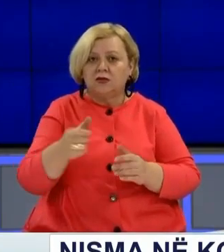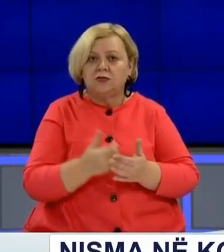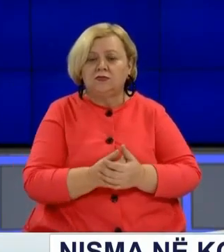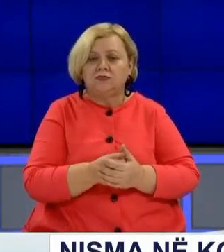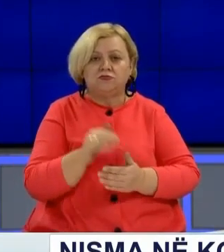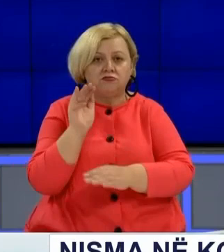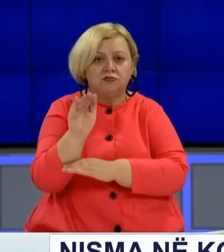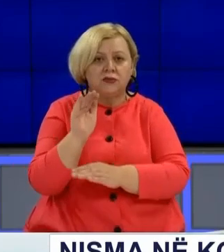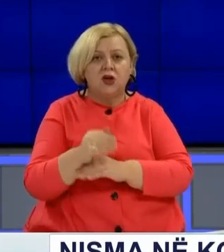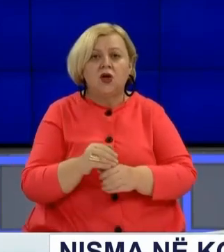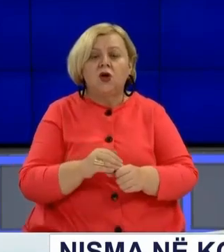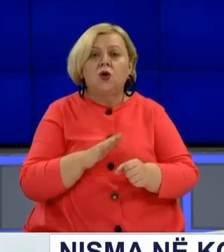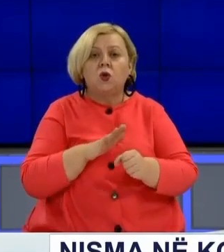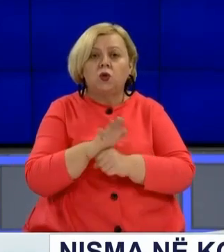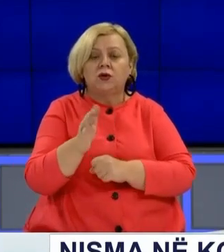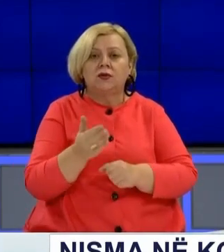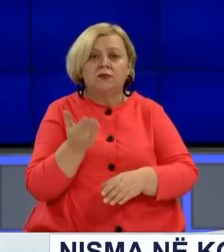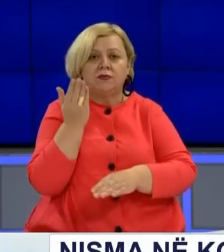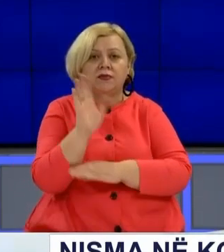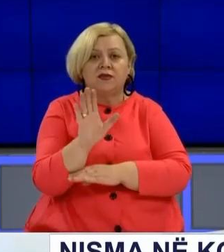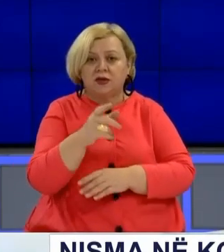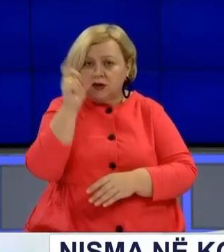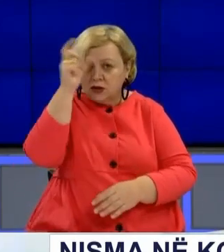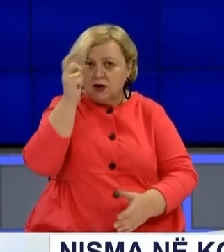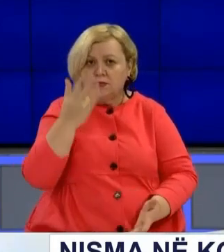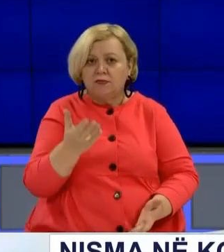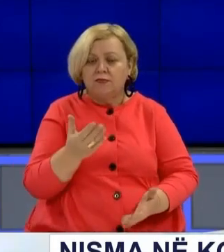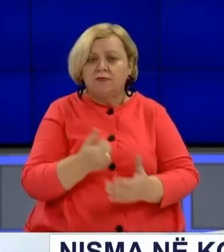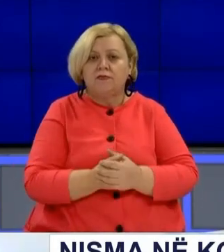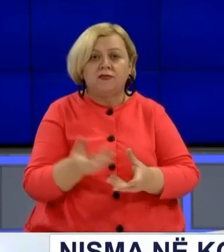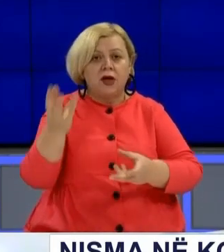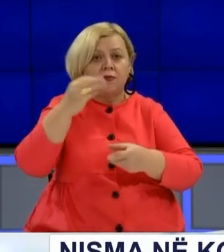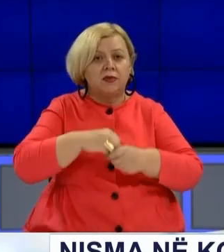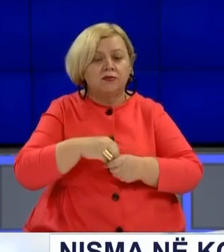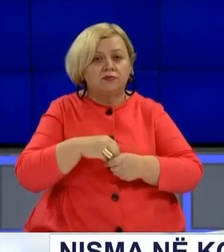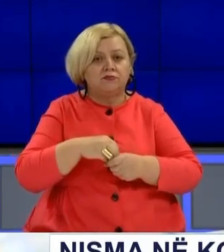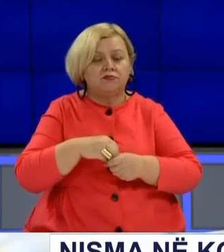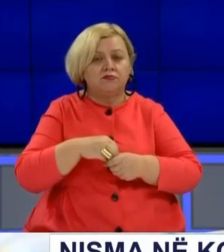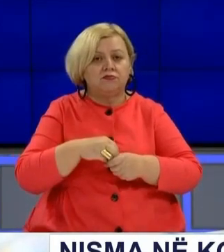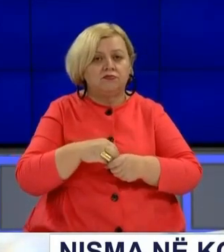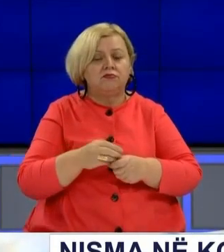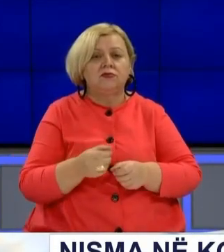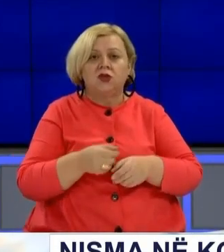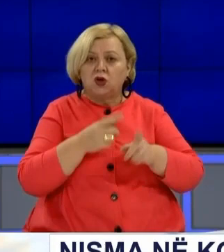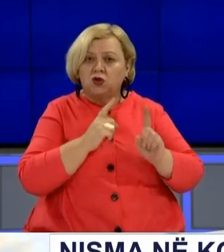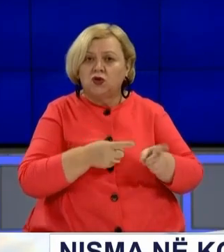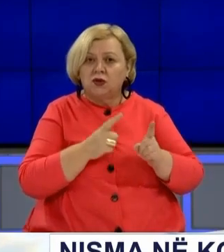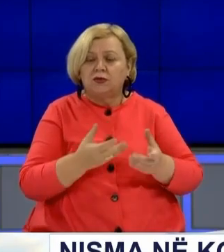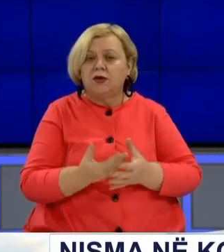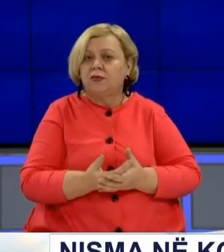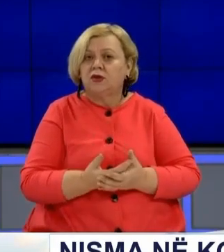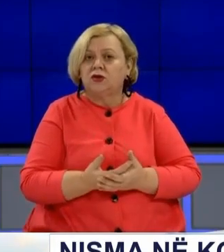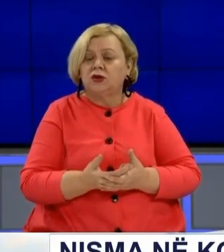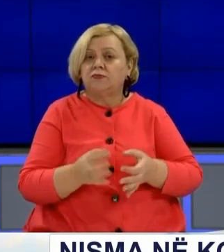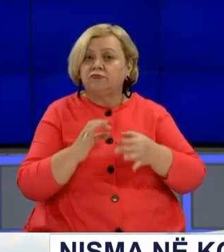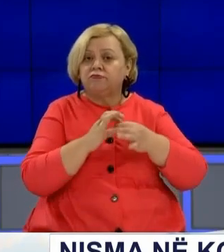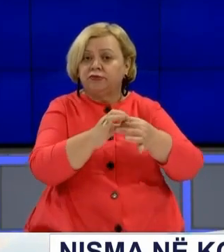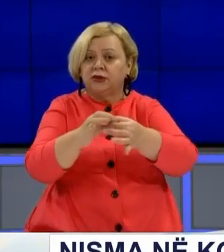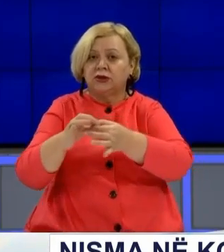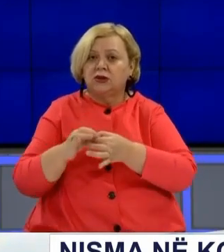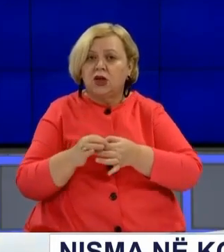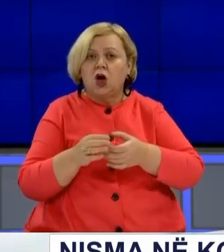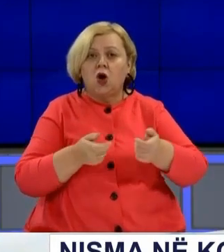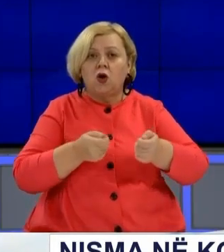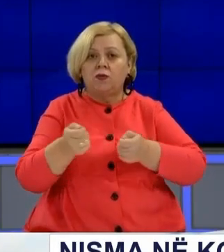që kanë nëklaruar kundër përfasuazet e shtetit tësar, që kanë qenë të përshirë drekë përdrejt, apo si pjesë e zingjirit komanduës